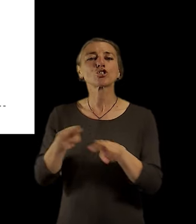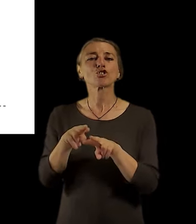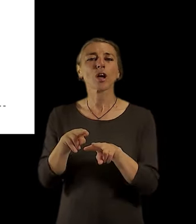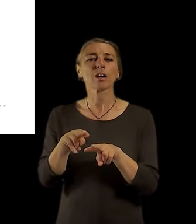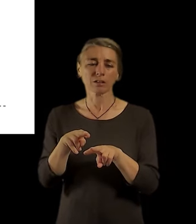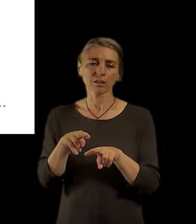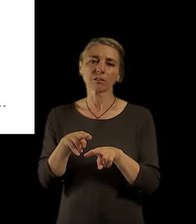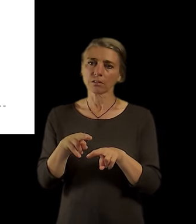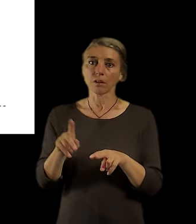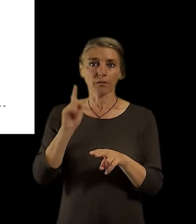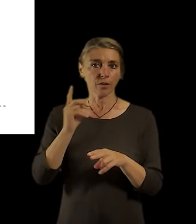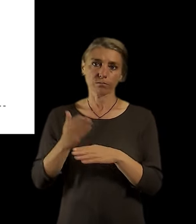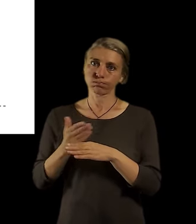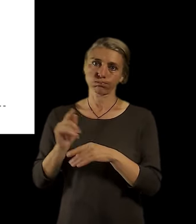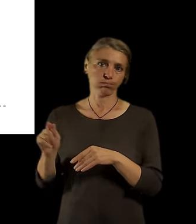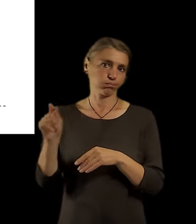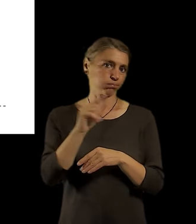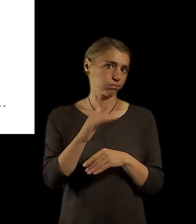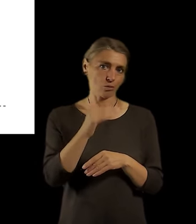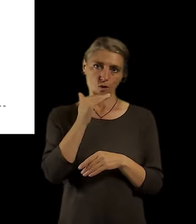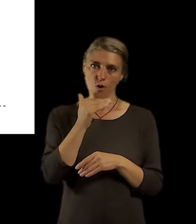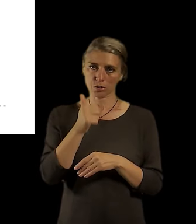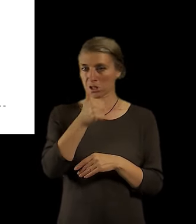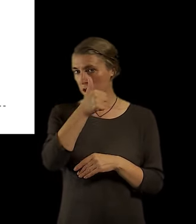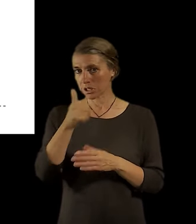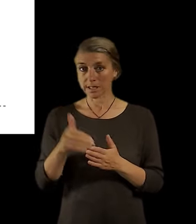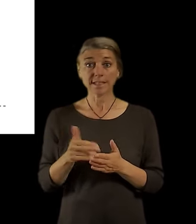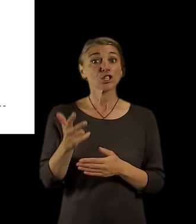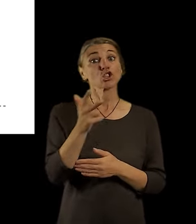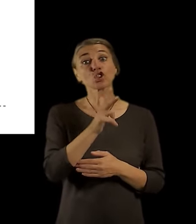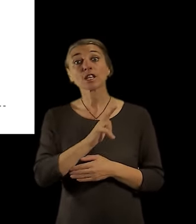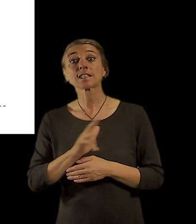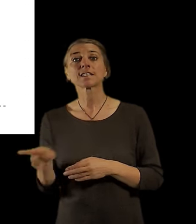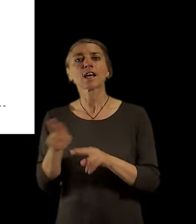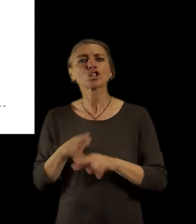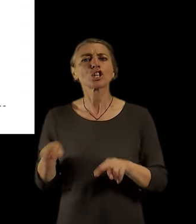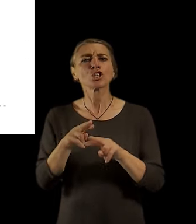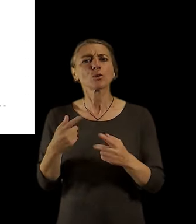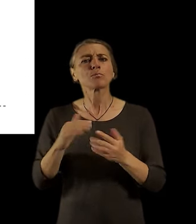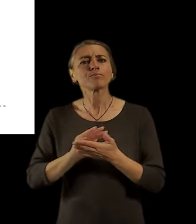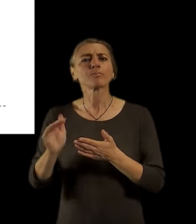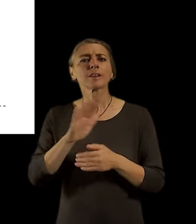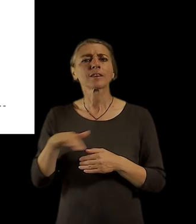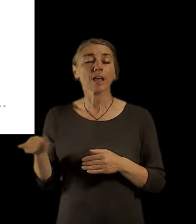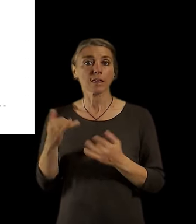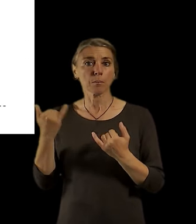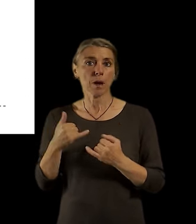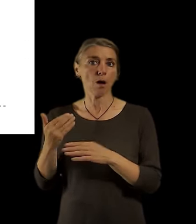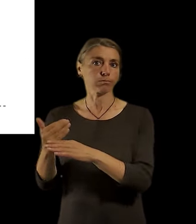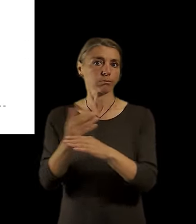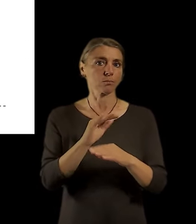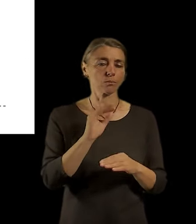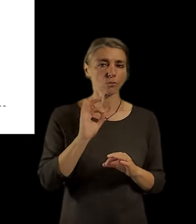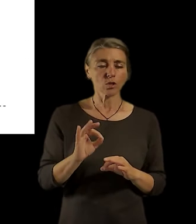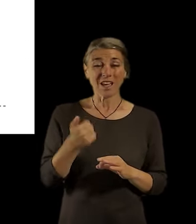vybavenost, kterou v Praze máme. Vidíte, že jich máme kolem 1300. A tam to vychází tak, že teďka v současnosti je 32